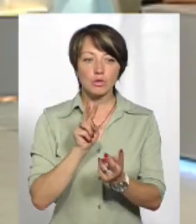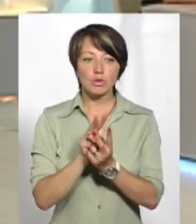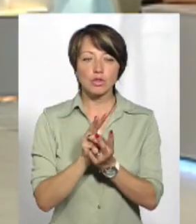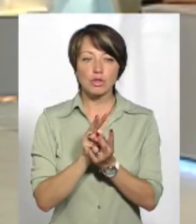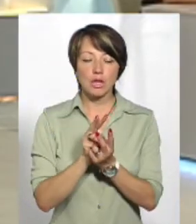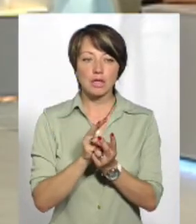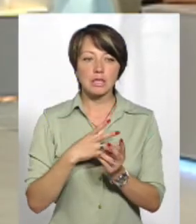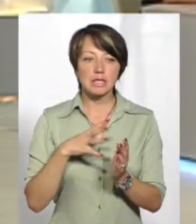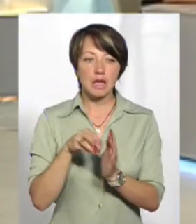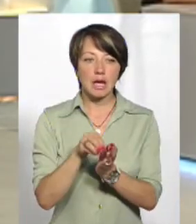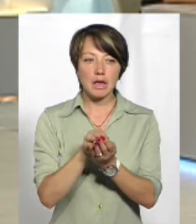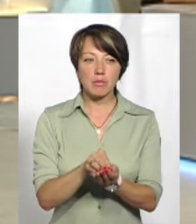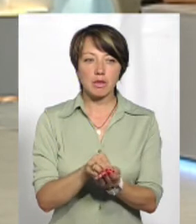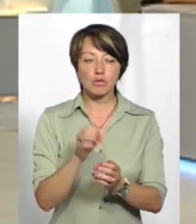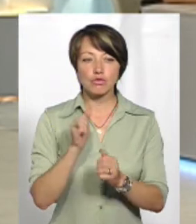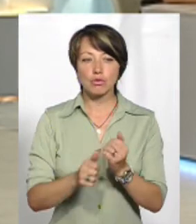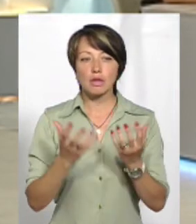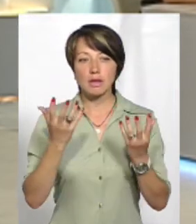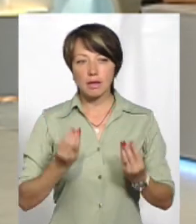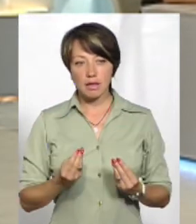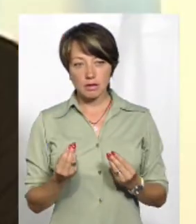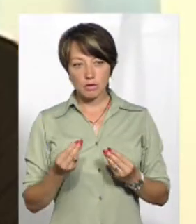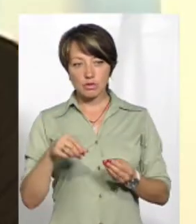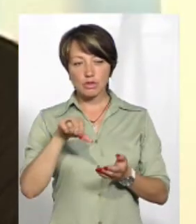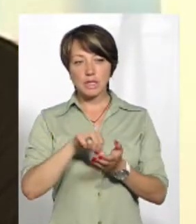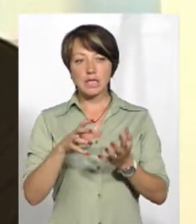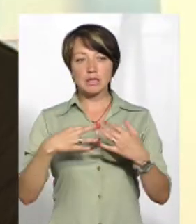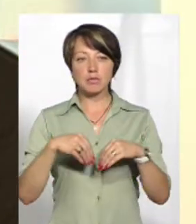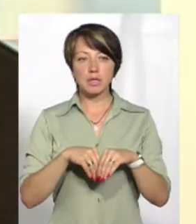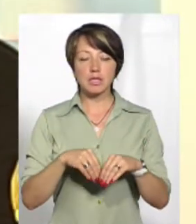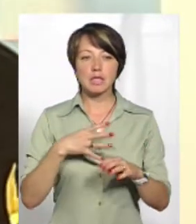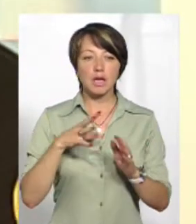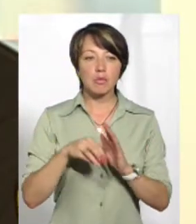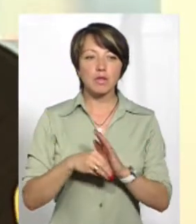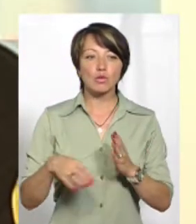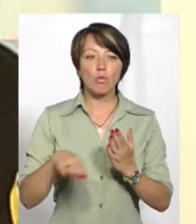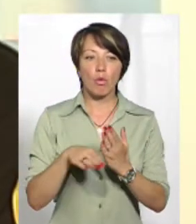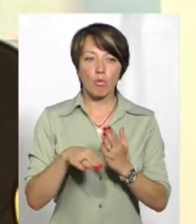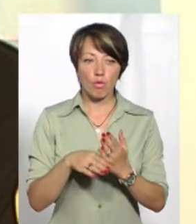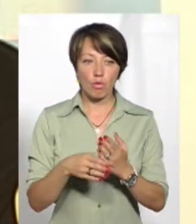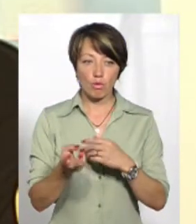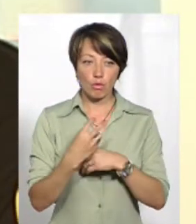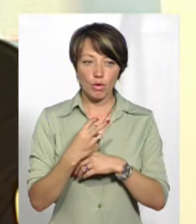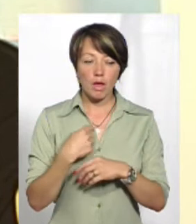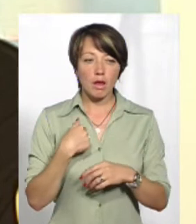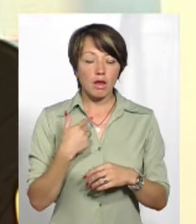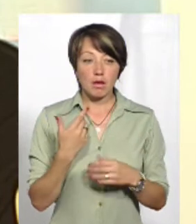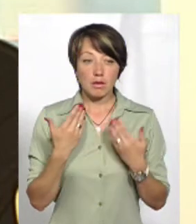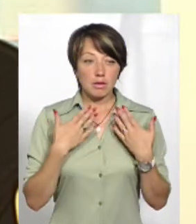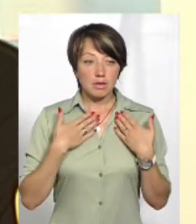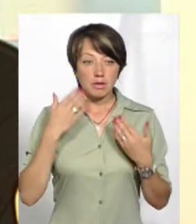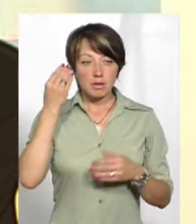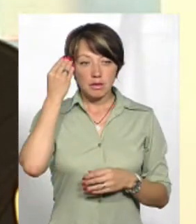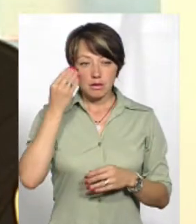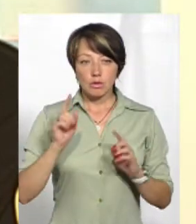загиблих. І майже щоденно йшли члени сім'ї загиблих за допомогою. І, як на мене, мені